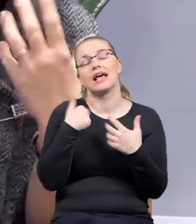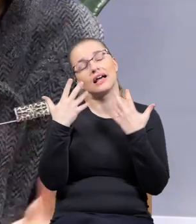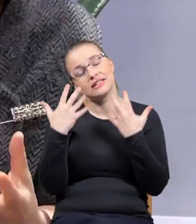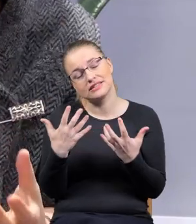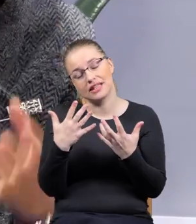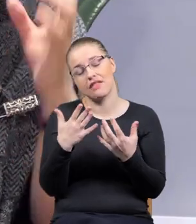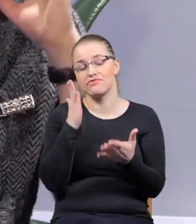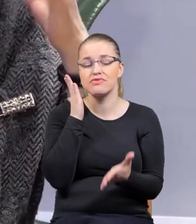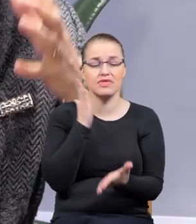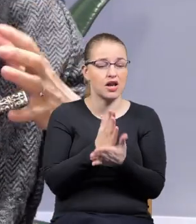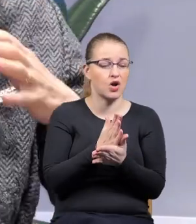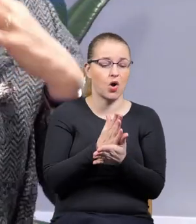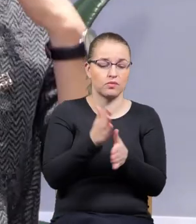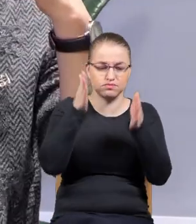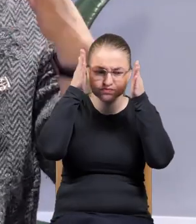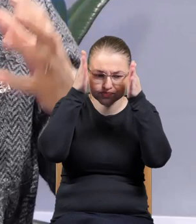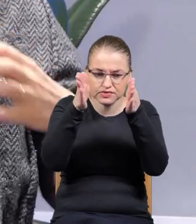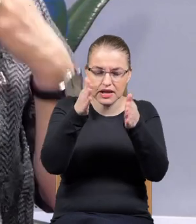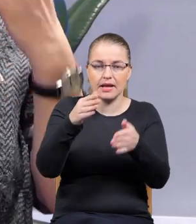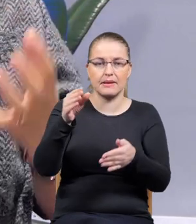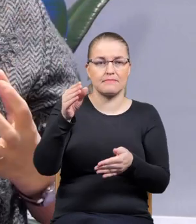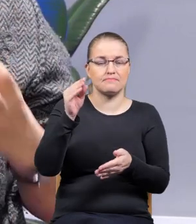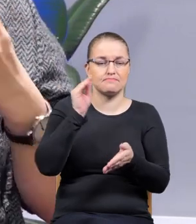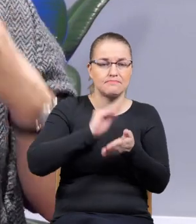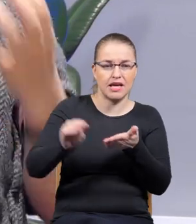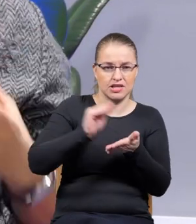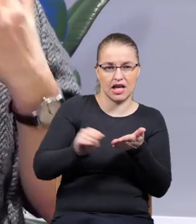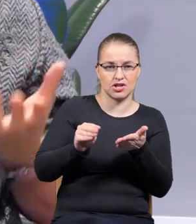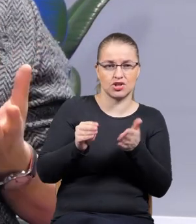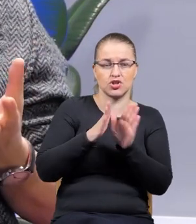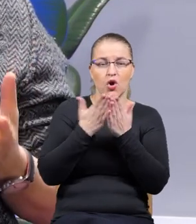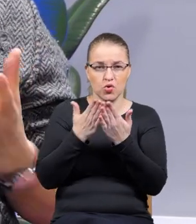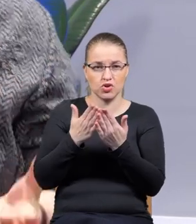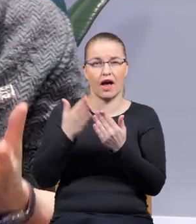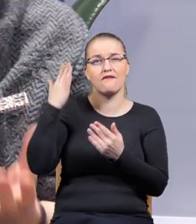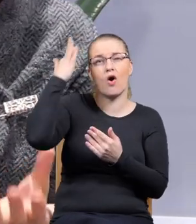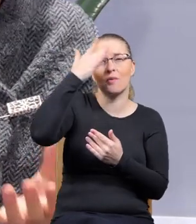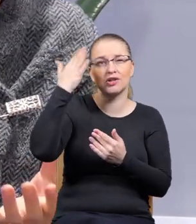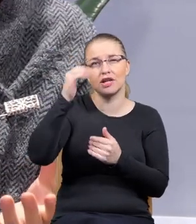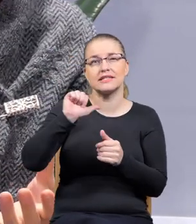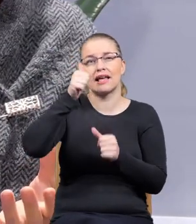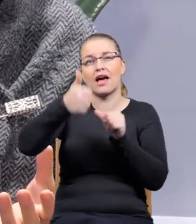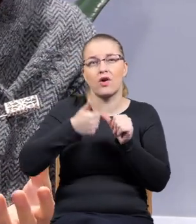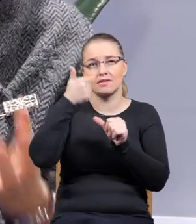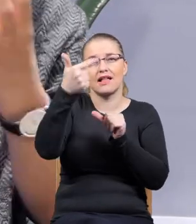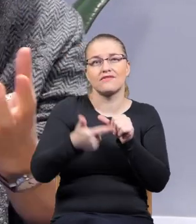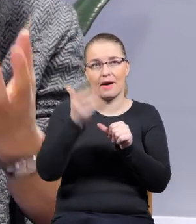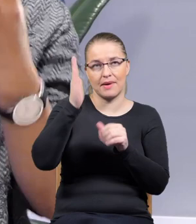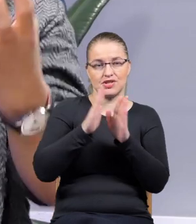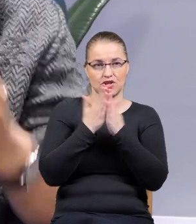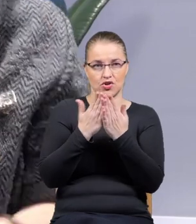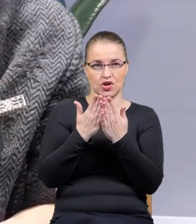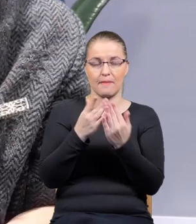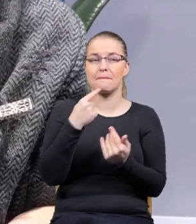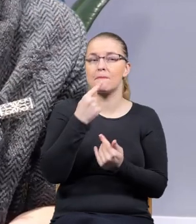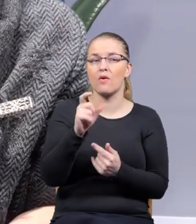poświęcić tylko właśnie tym swoim iluzorycznym majaczeniom, z których za rok, za dwa wyjdzie jakaś książka, która powie coś